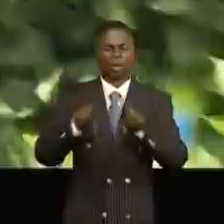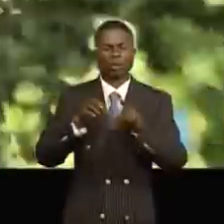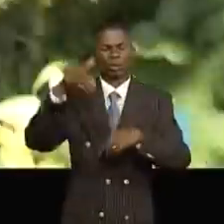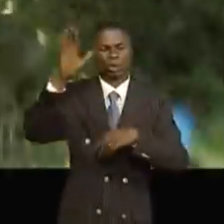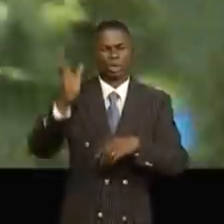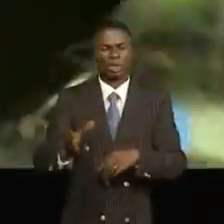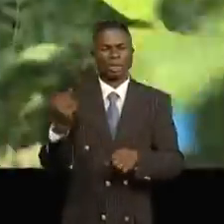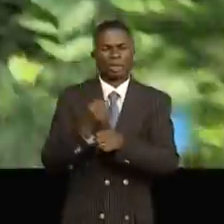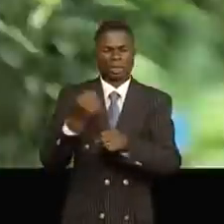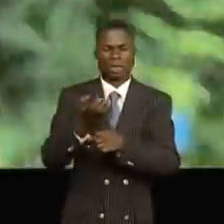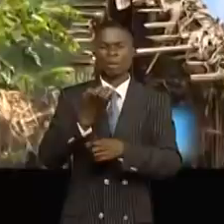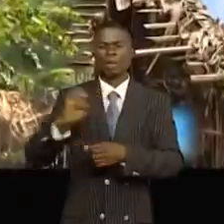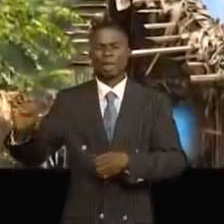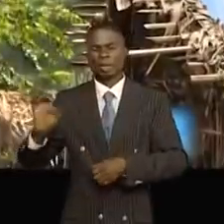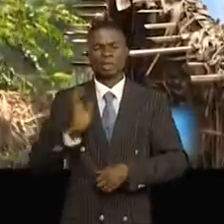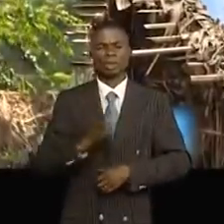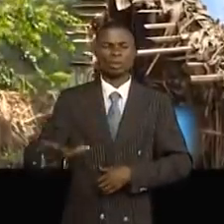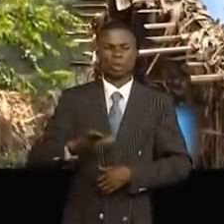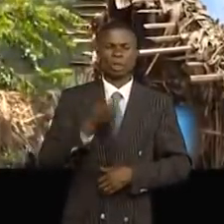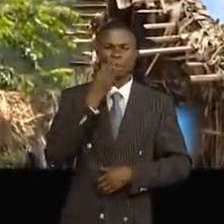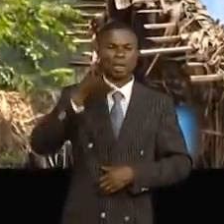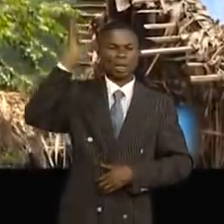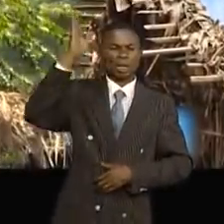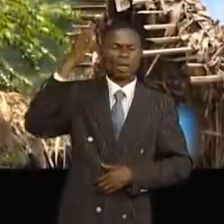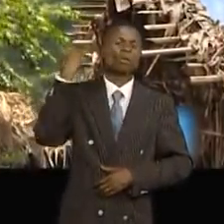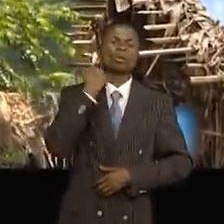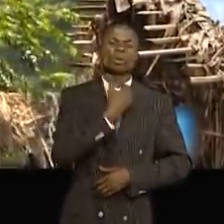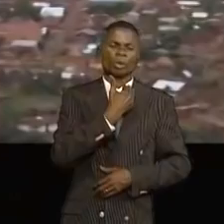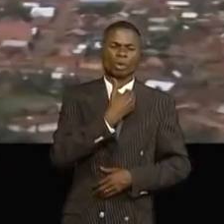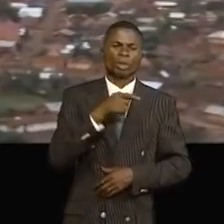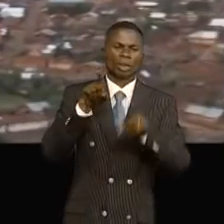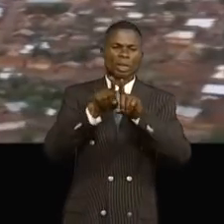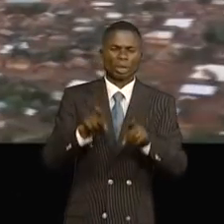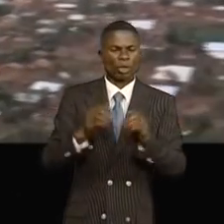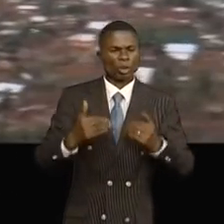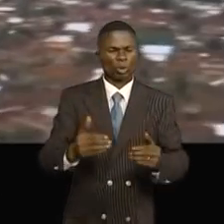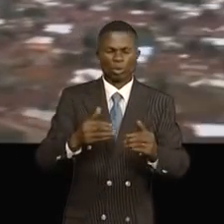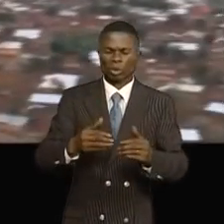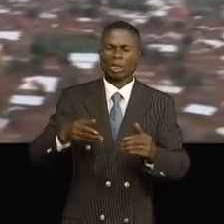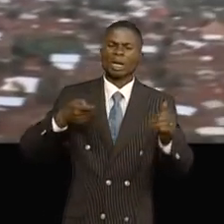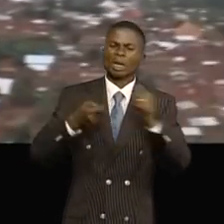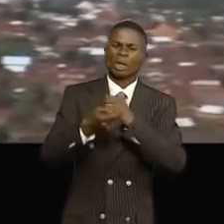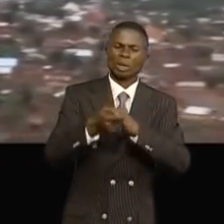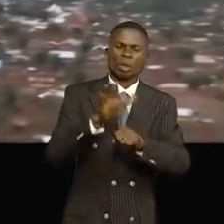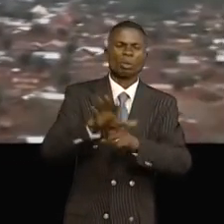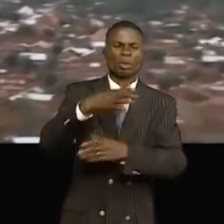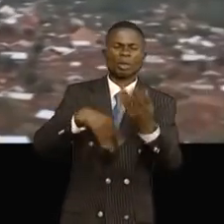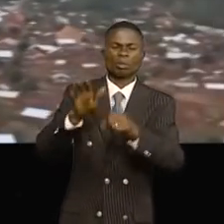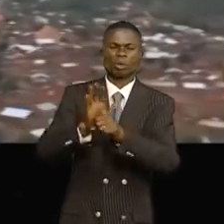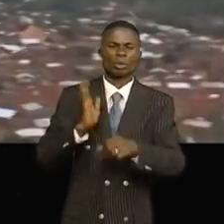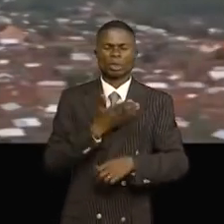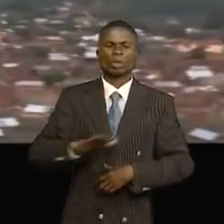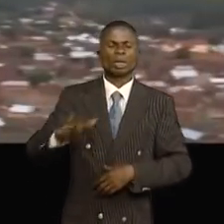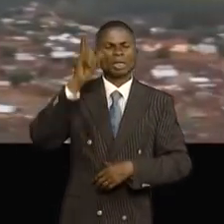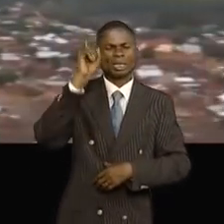opérant dans cette partie du pays. Les cas des rebelles ougandais, les ZDF, qui continuent à sémer la terreur et la désolation des